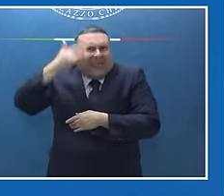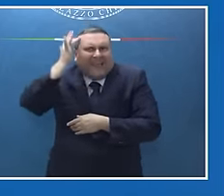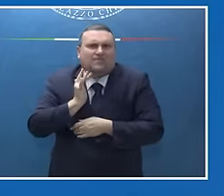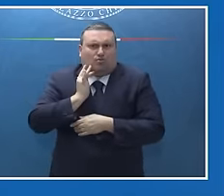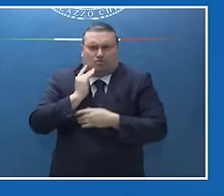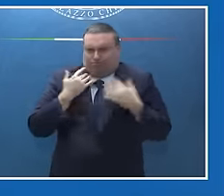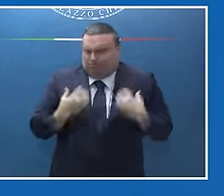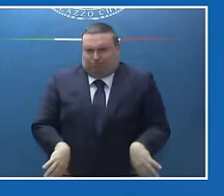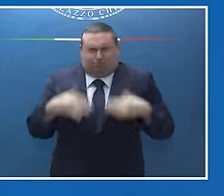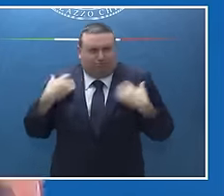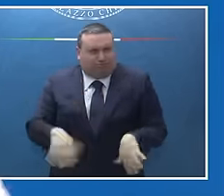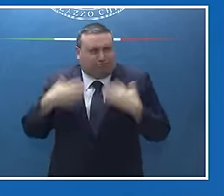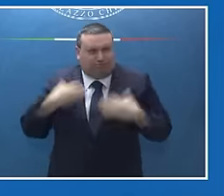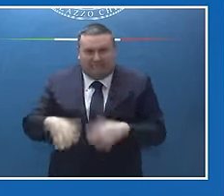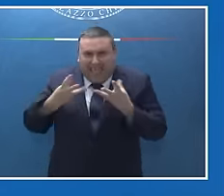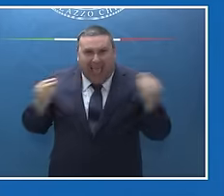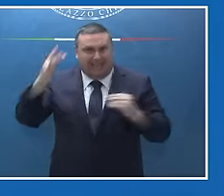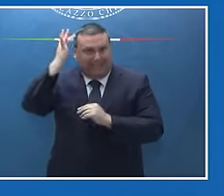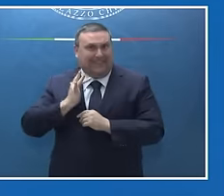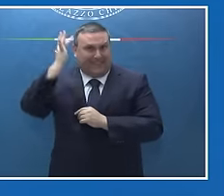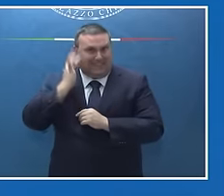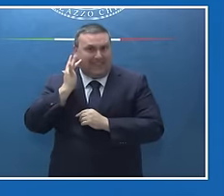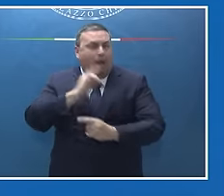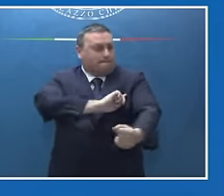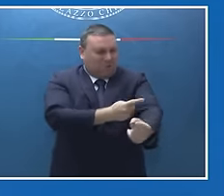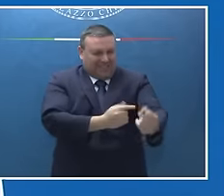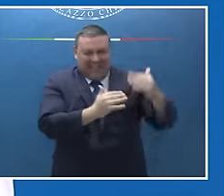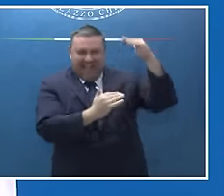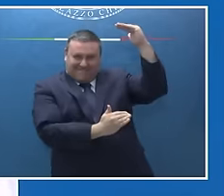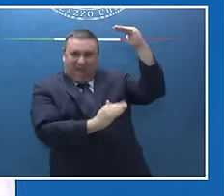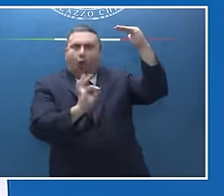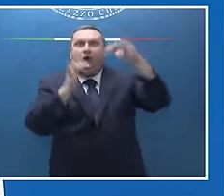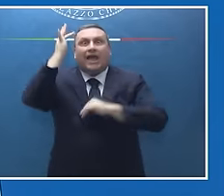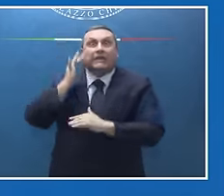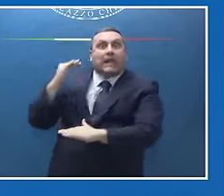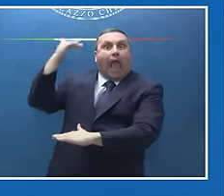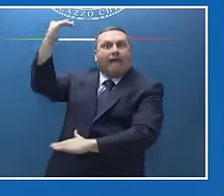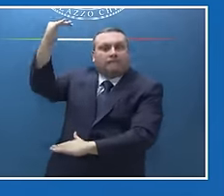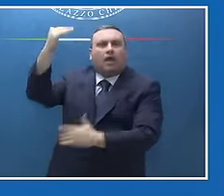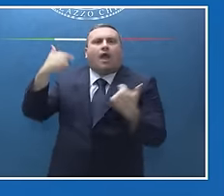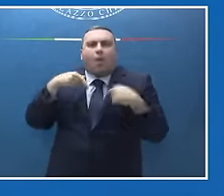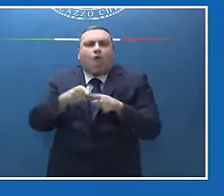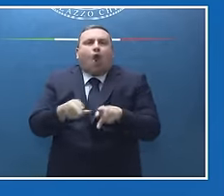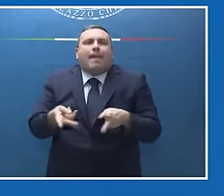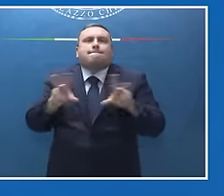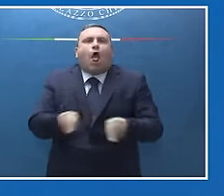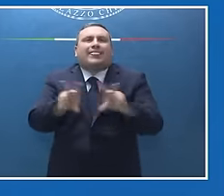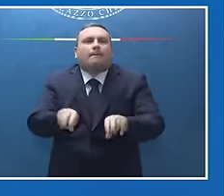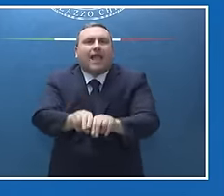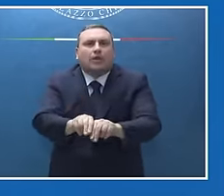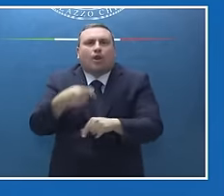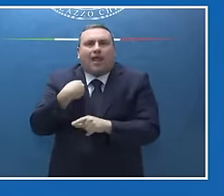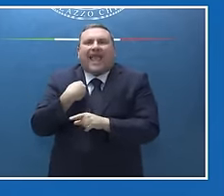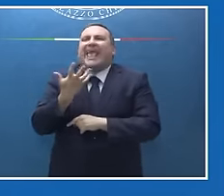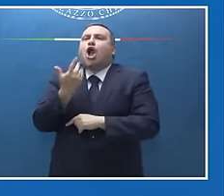con sé moltissime opportunità, molti rischi. È un moltiplicatore. Che cosa vogliamo moltiplicare? È la domanda che noi dobbiamo